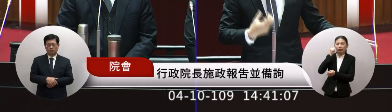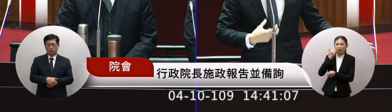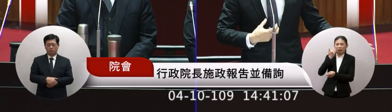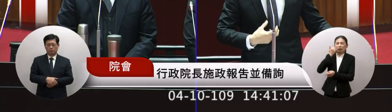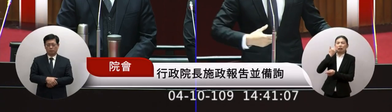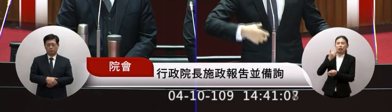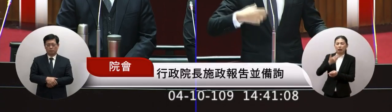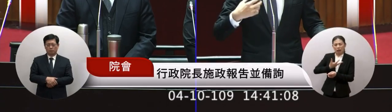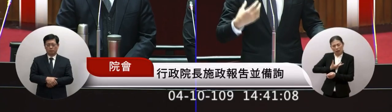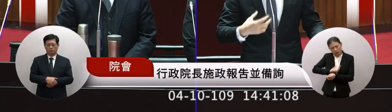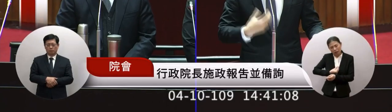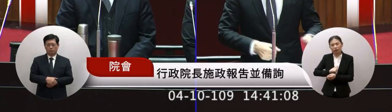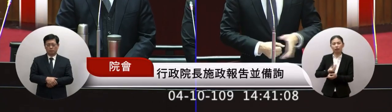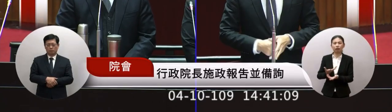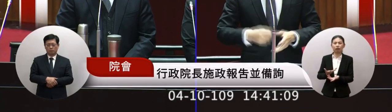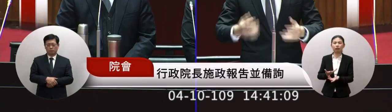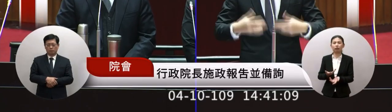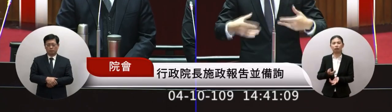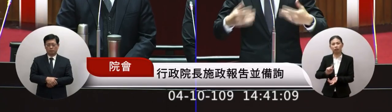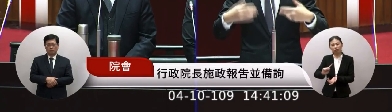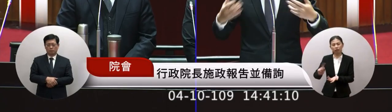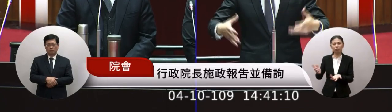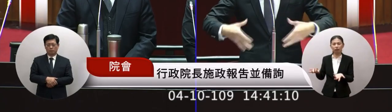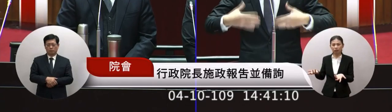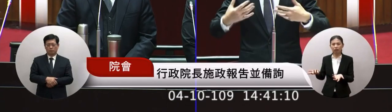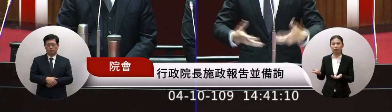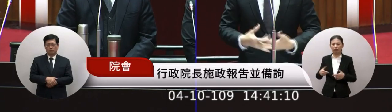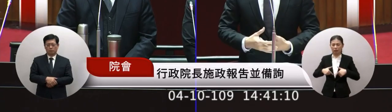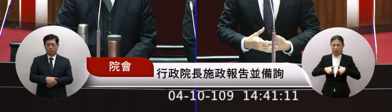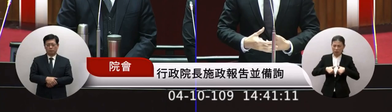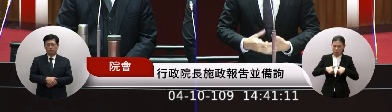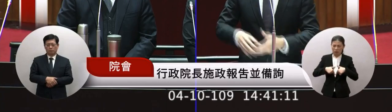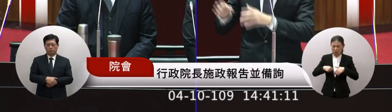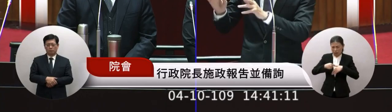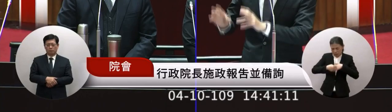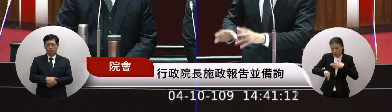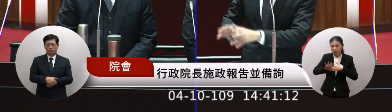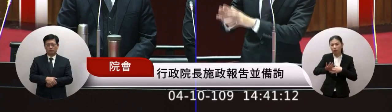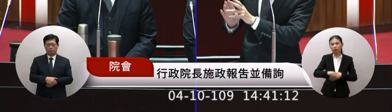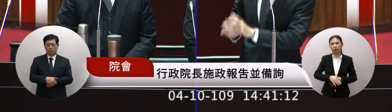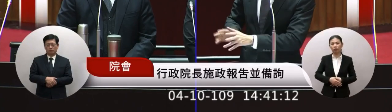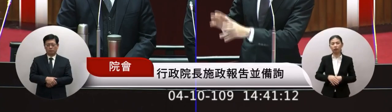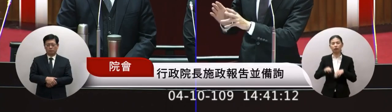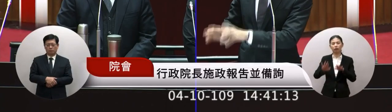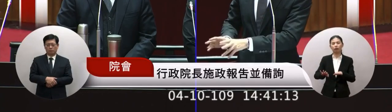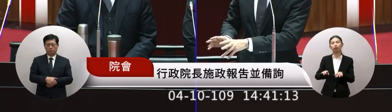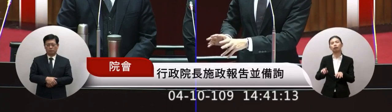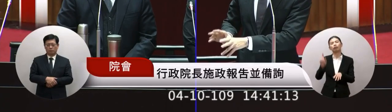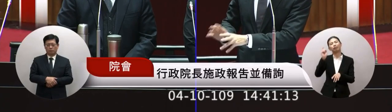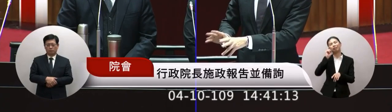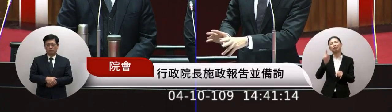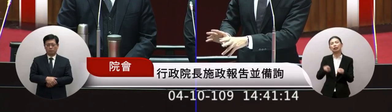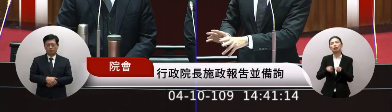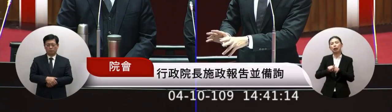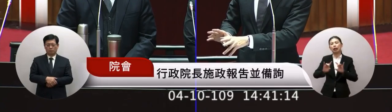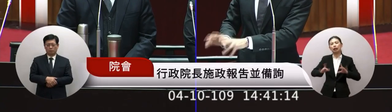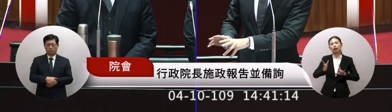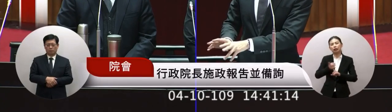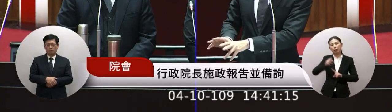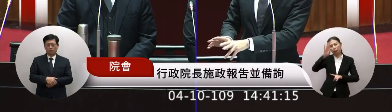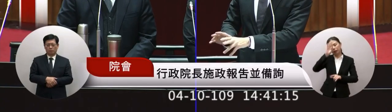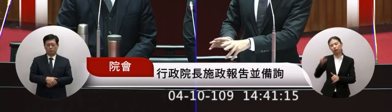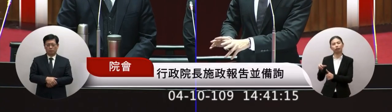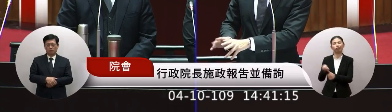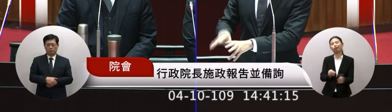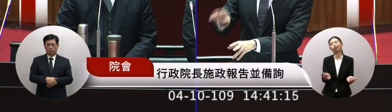心情包括這個心情這個創傷都有但是現在都是用一般的精神病在把他們這個